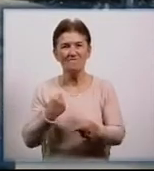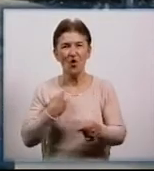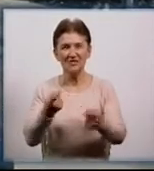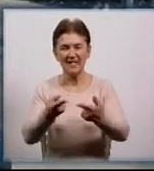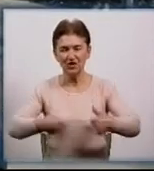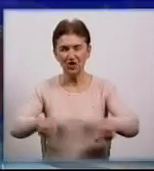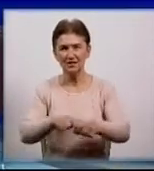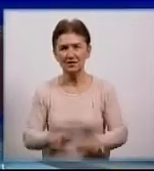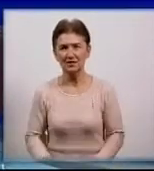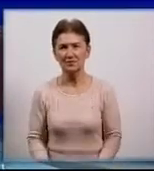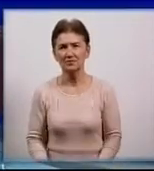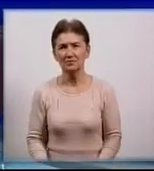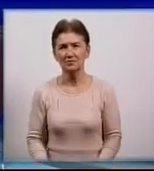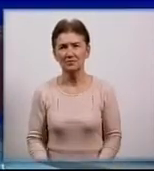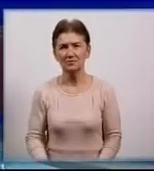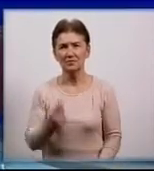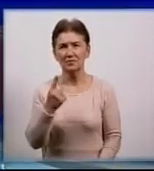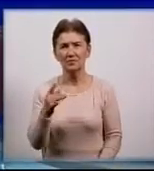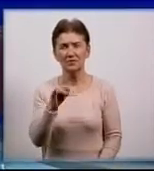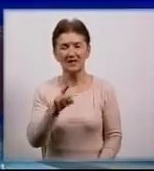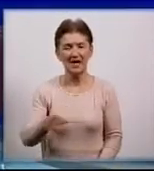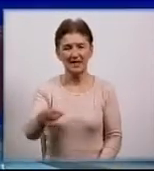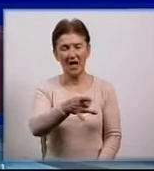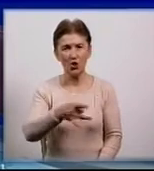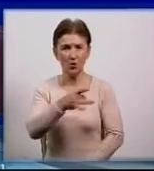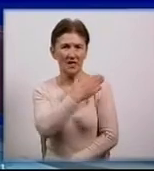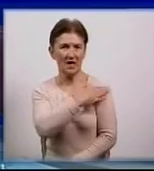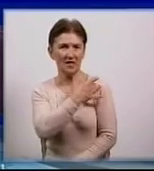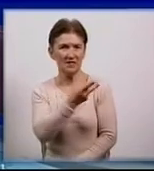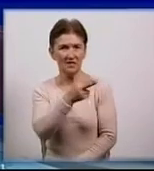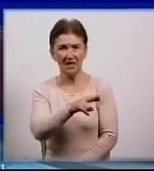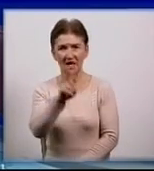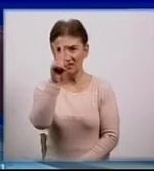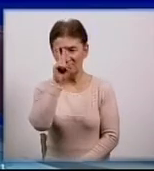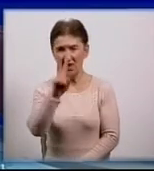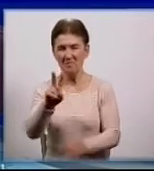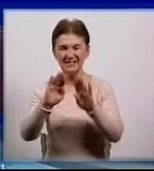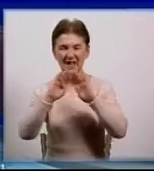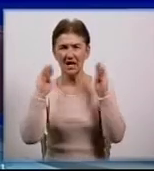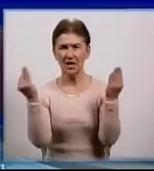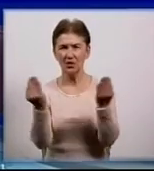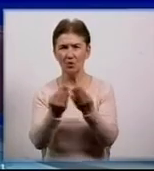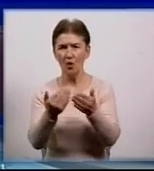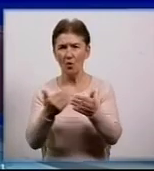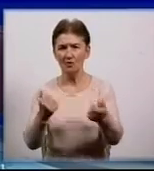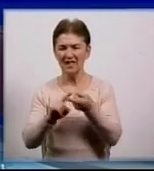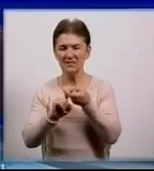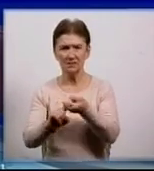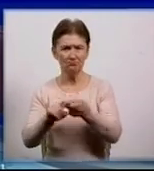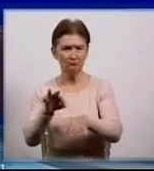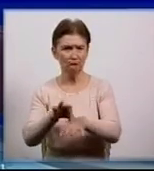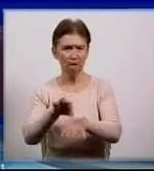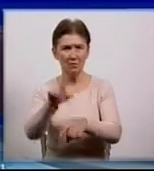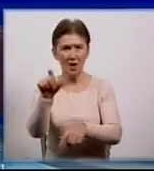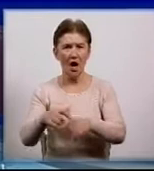признашено. В одному з мікрорайонів Олександрії на два місяці ввели карантин через скажену кішку. Таке рішення охвалили